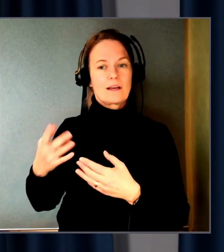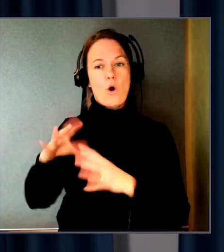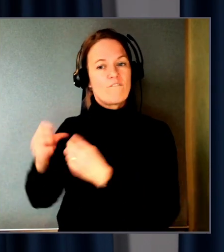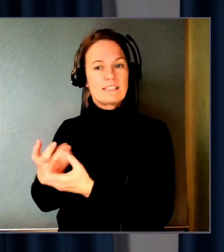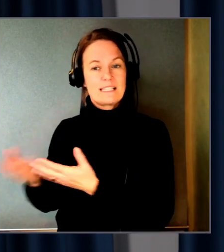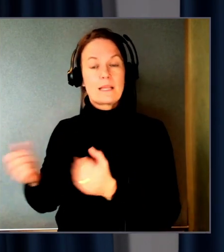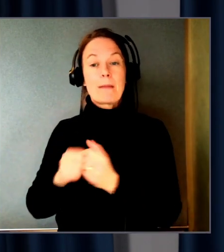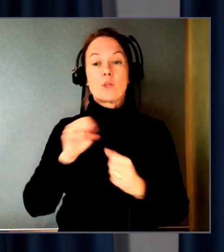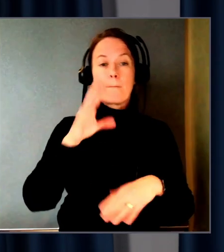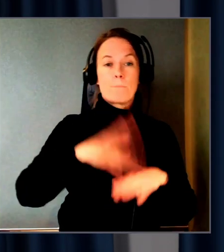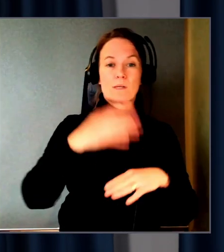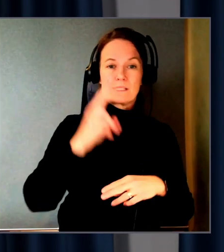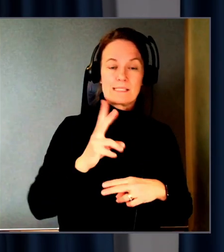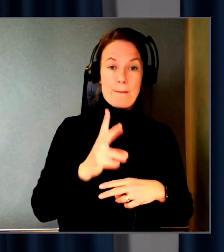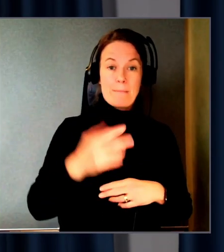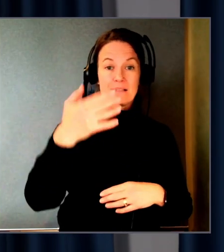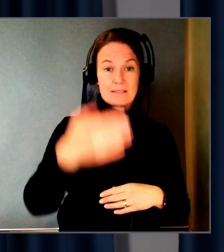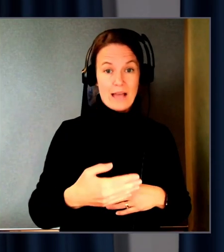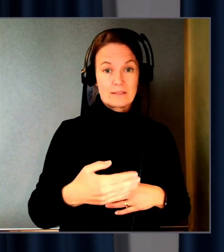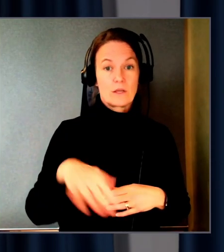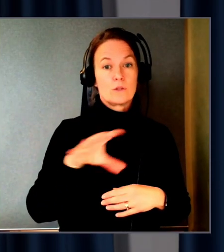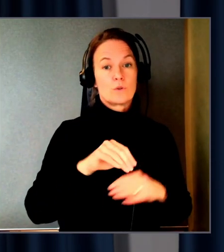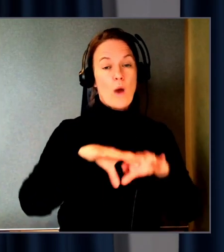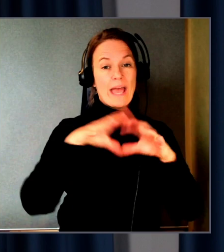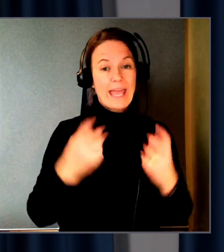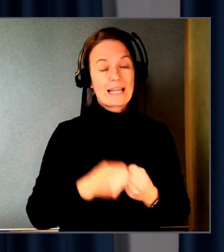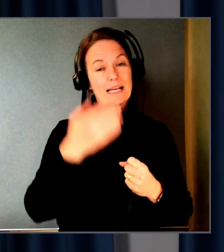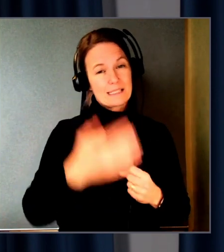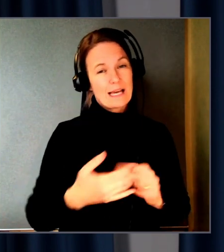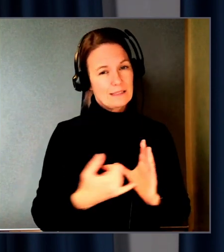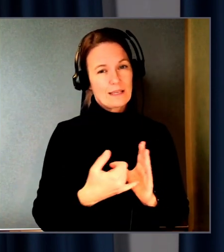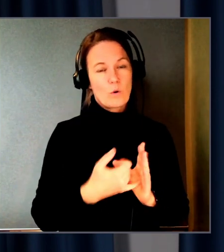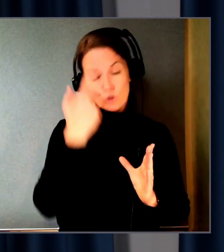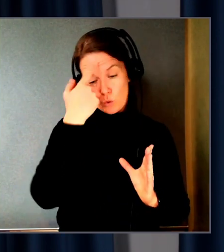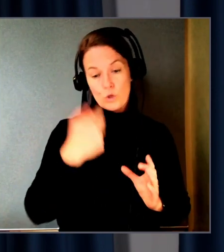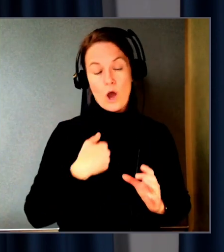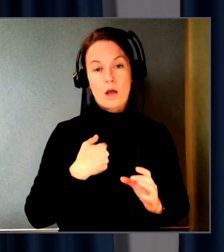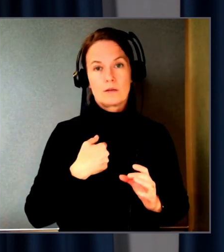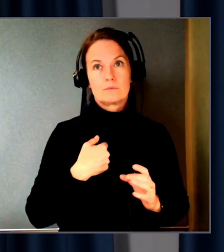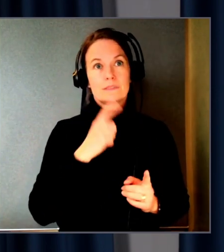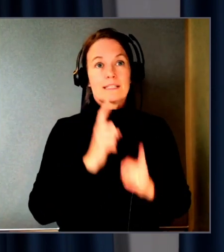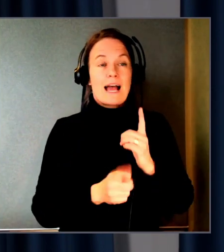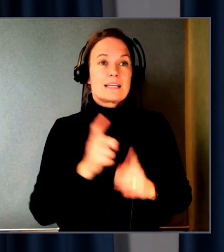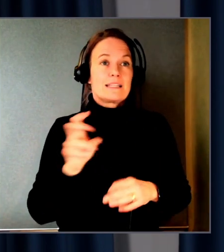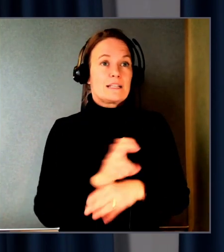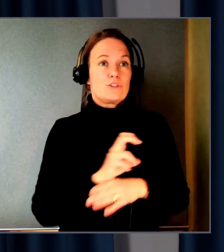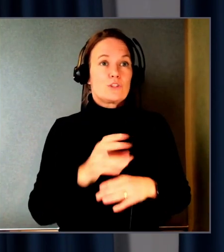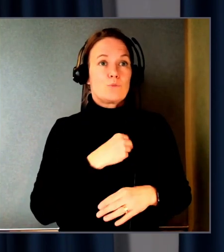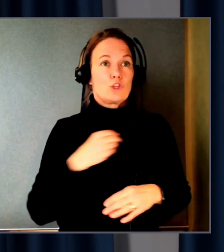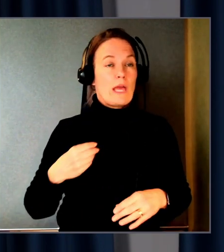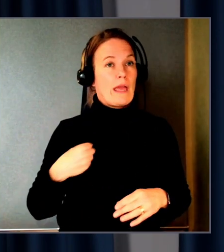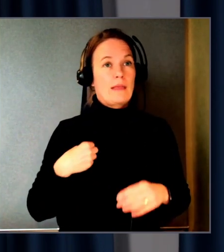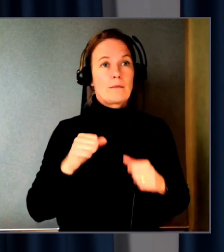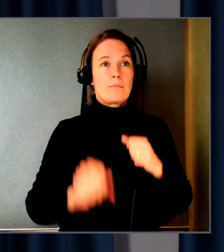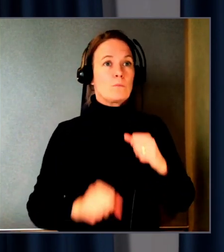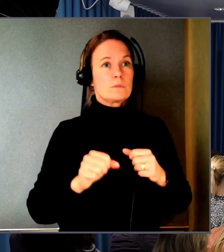ligger det på samma sajt skulle jag tro att hela sajten omfattas. Men det kan hända att tillsynsmyndigheter sätter ner foten någon lite